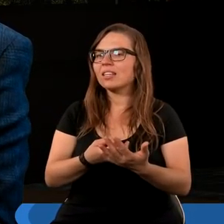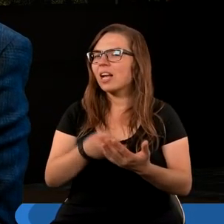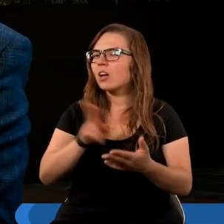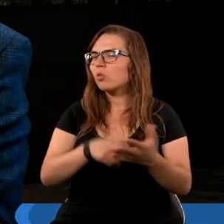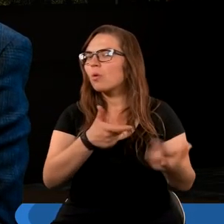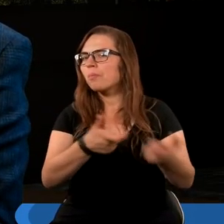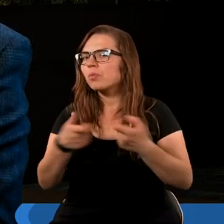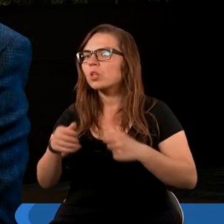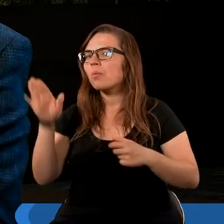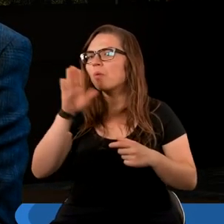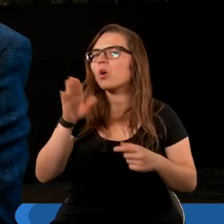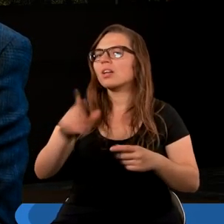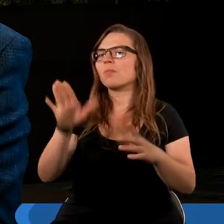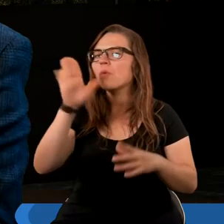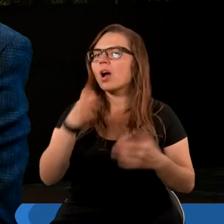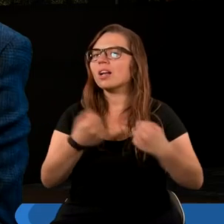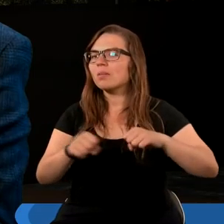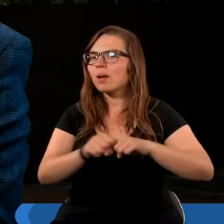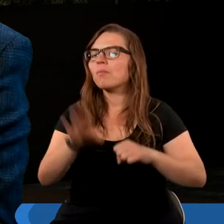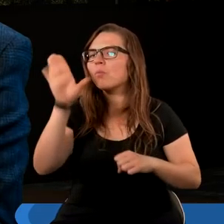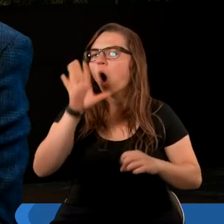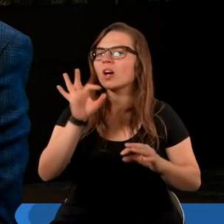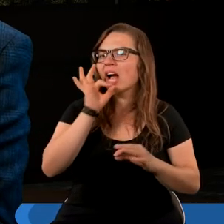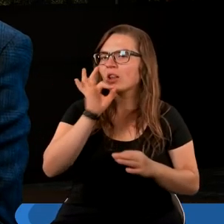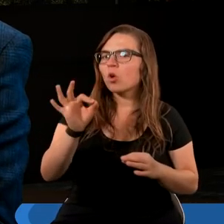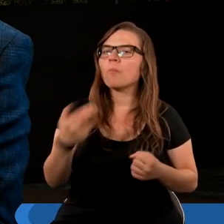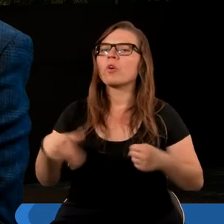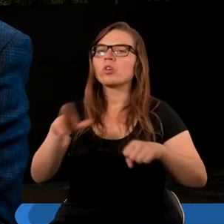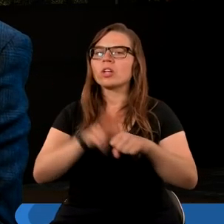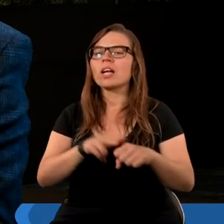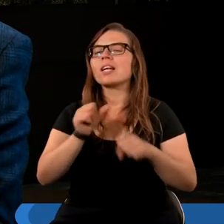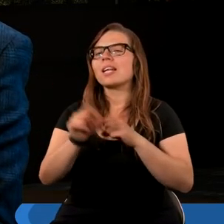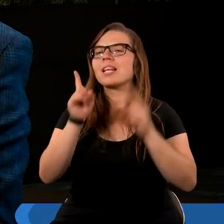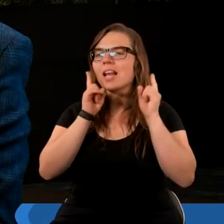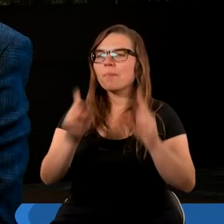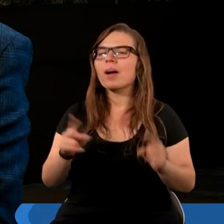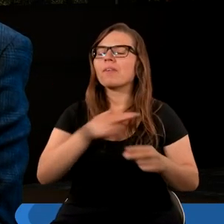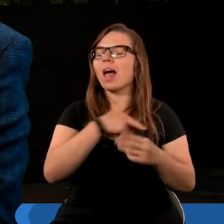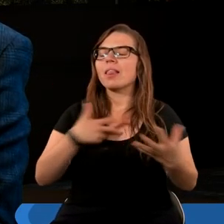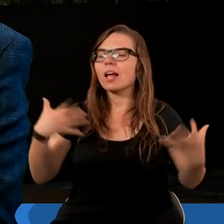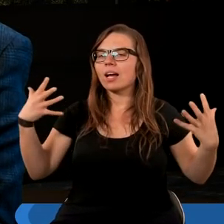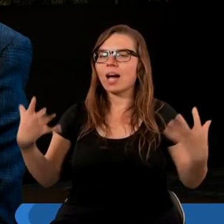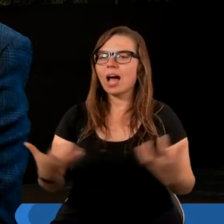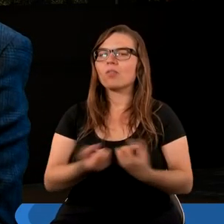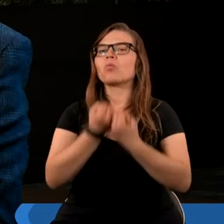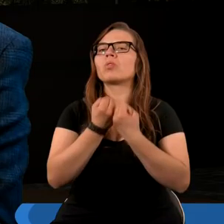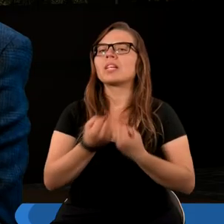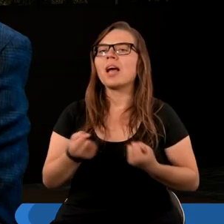pociąga do Boga. To jest Boża sprawiedliwość, to jest Boże dobro, które jest tak naprawdę dla nas ratunkiem.